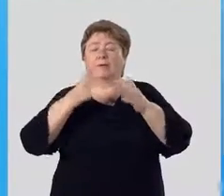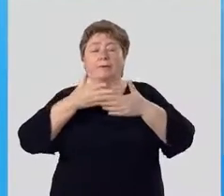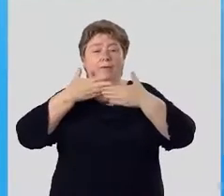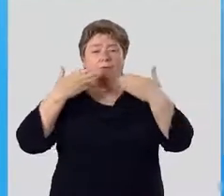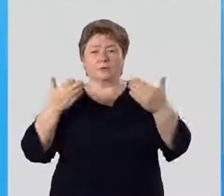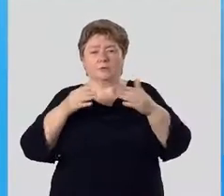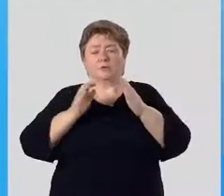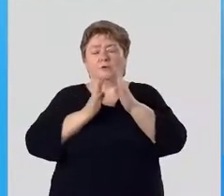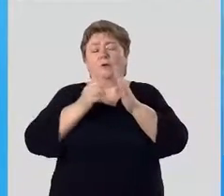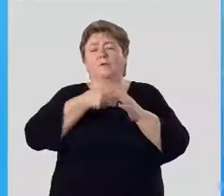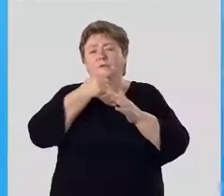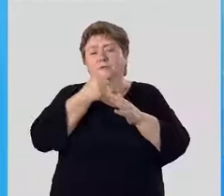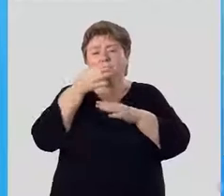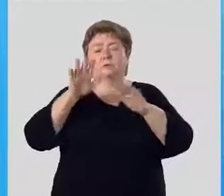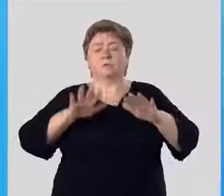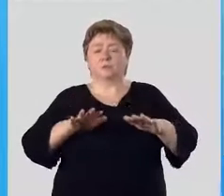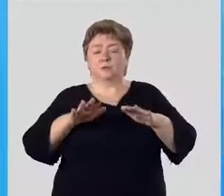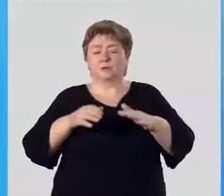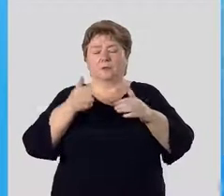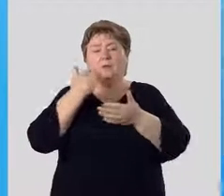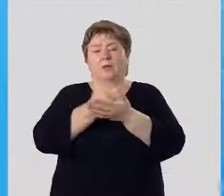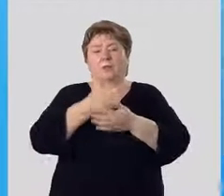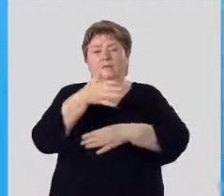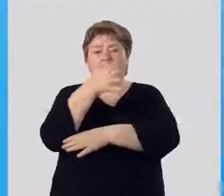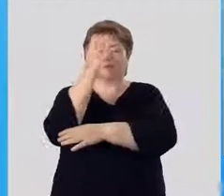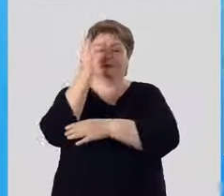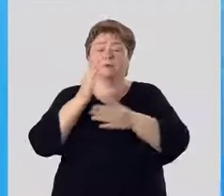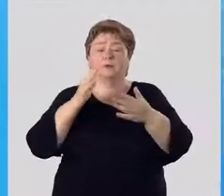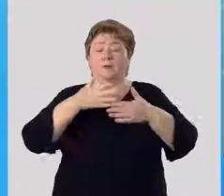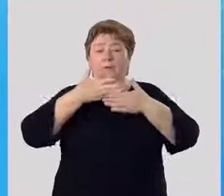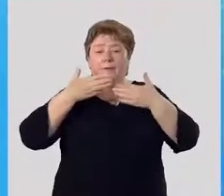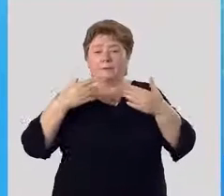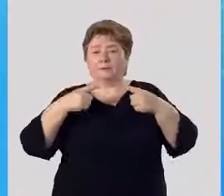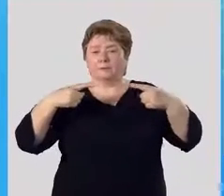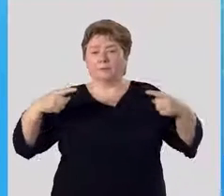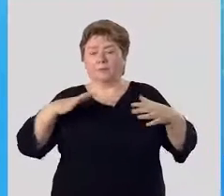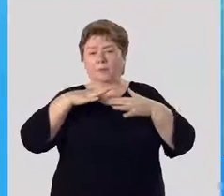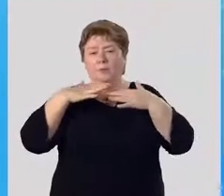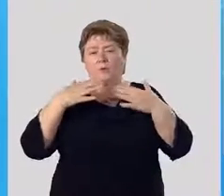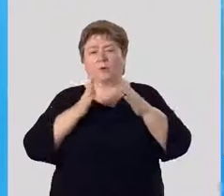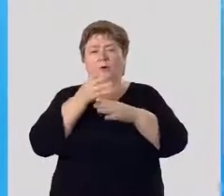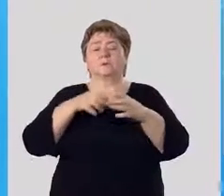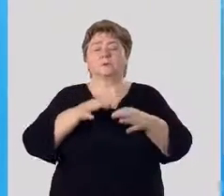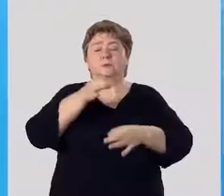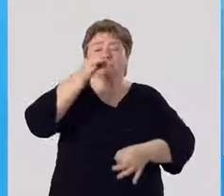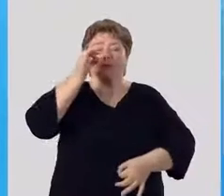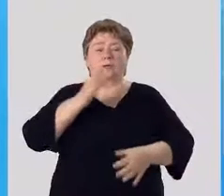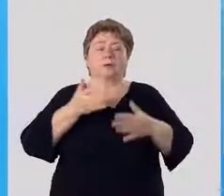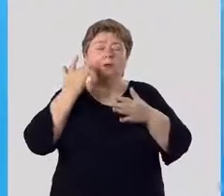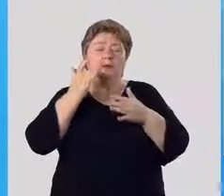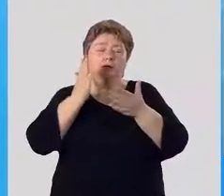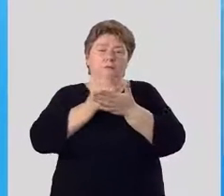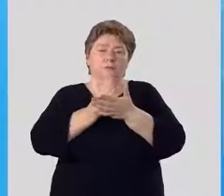имеющие возрастом состоянии главного ствола. У них несколько или много стеблей, часто